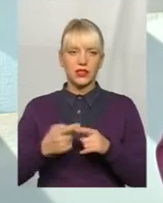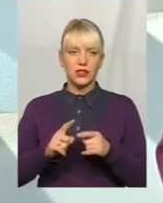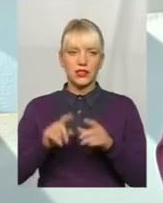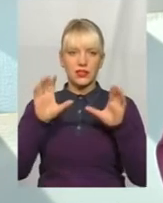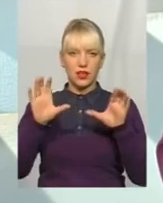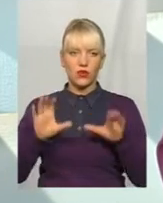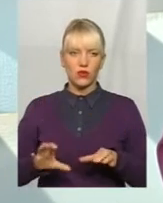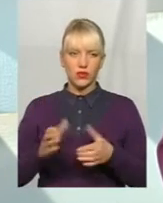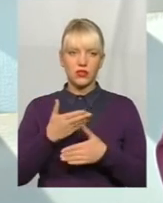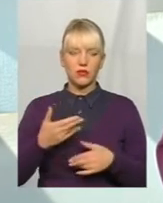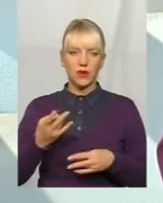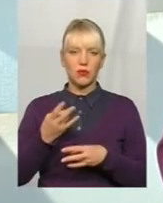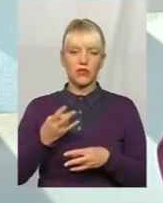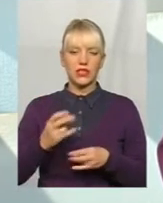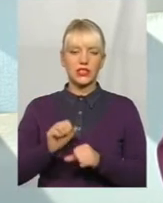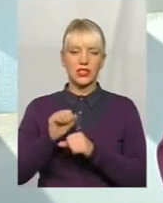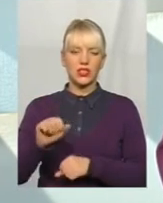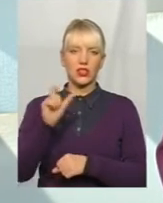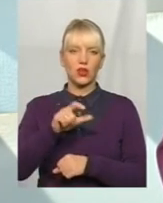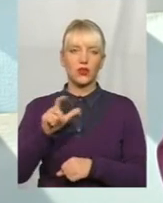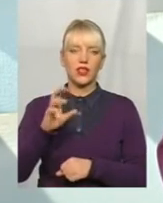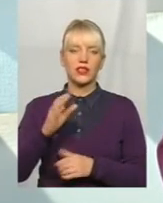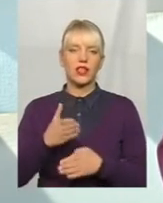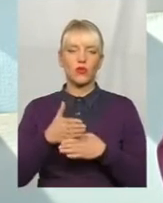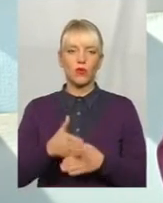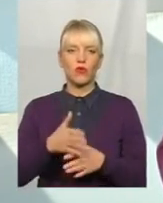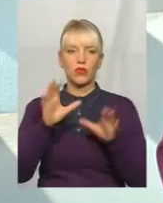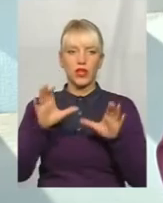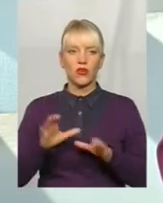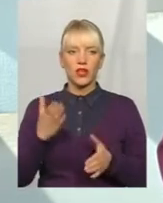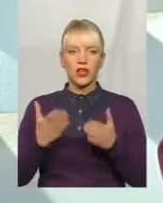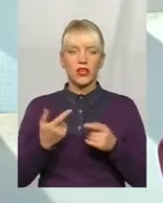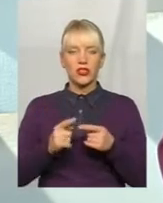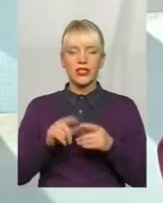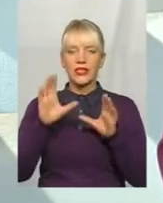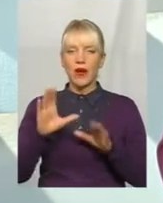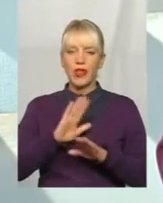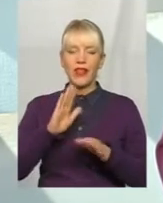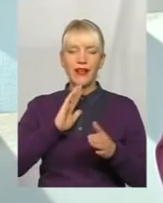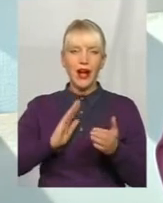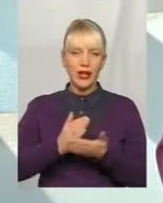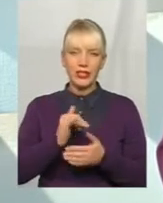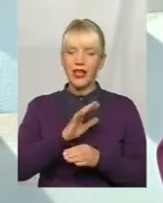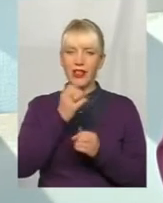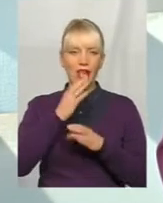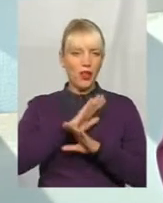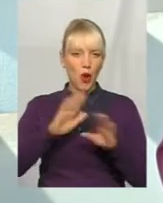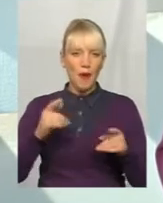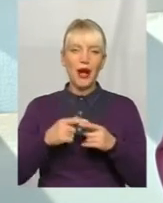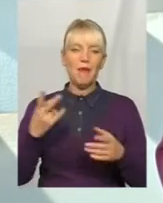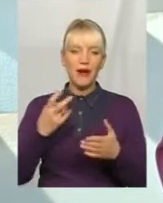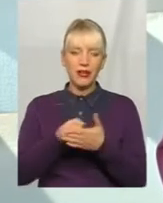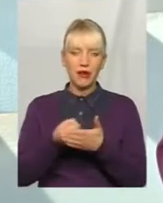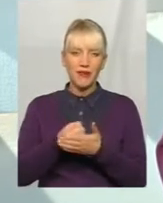це законність. Ми мусимо захищати людей з допомогою закону. Але якщо той закон якийсь неякісний і недобрий, ми мусимо добиватися або його зміни,